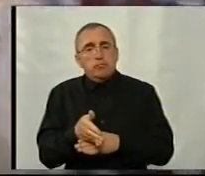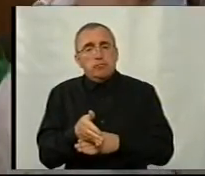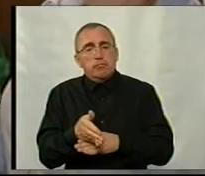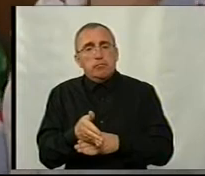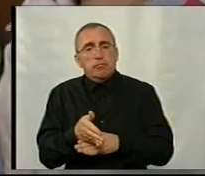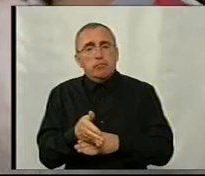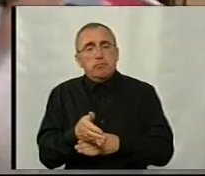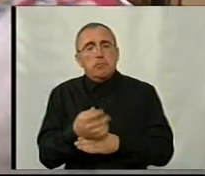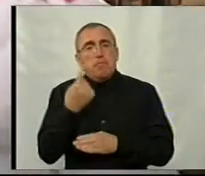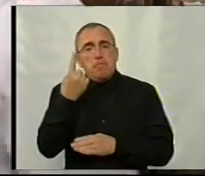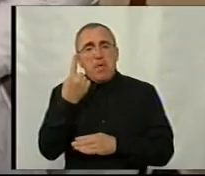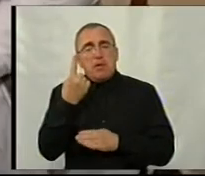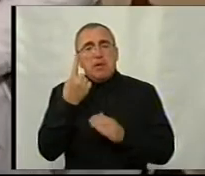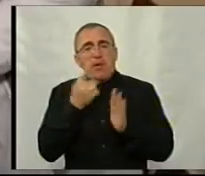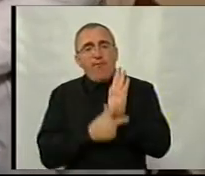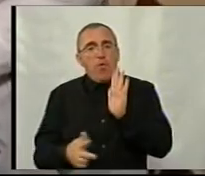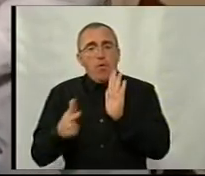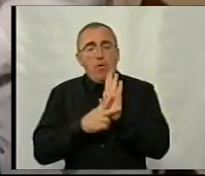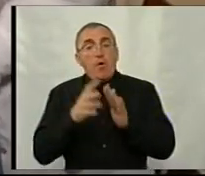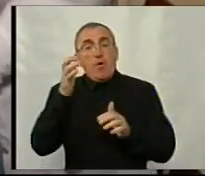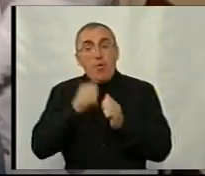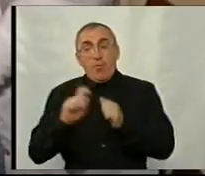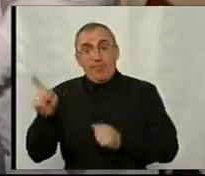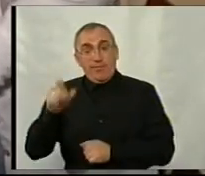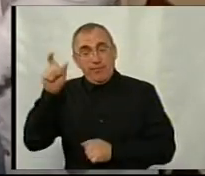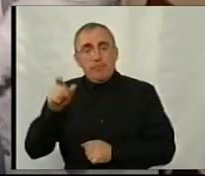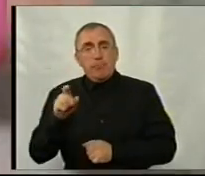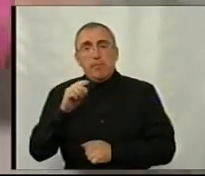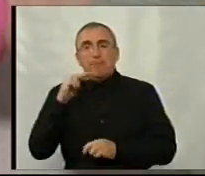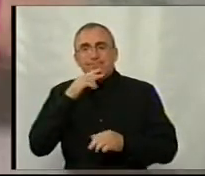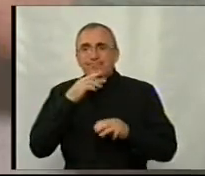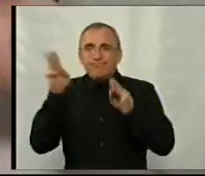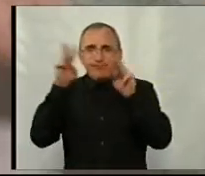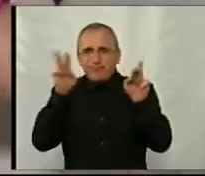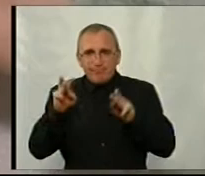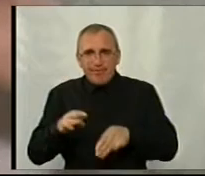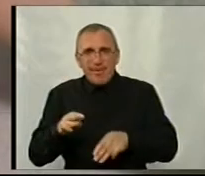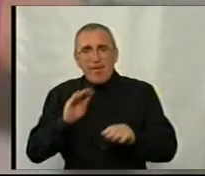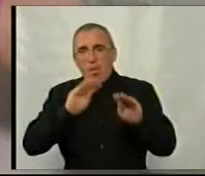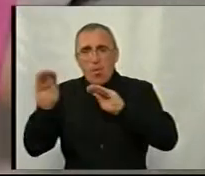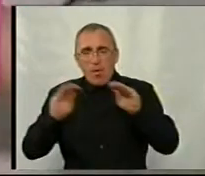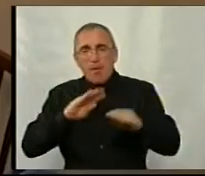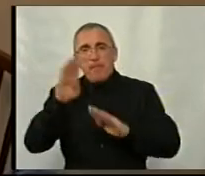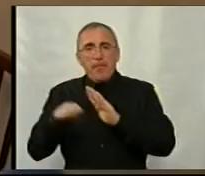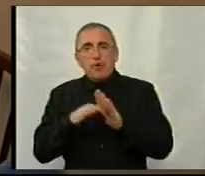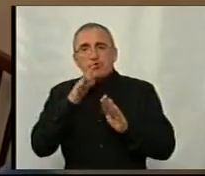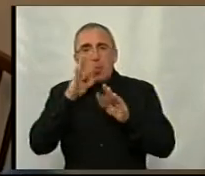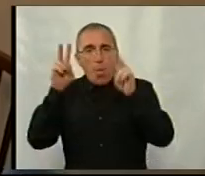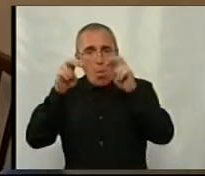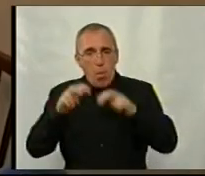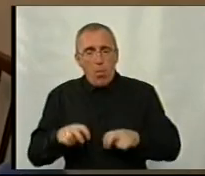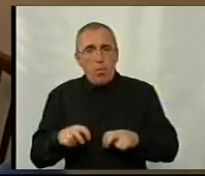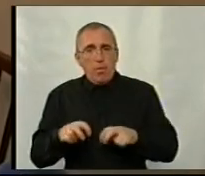Метр 288. Після кожного призовника тут обробляють медичне обладнання, яким користуються під час огляду. У нас є